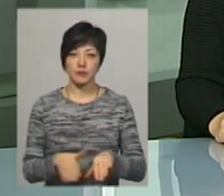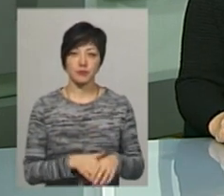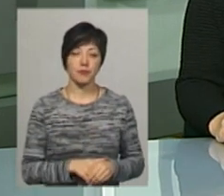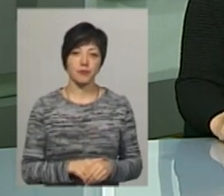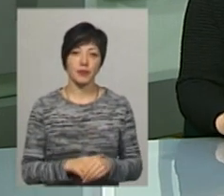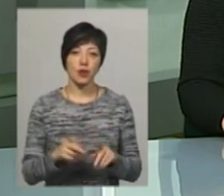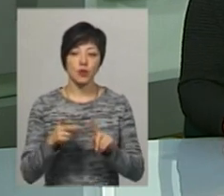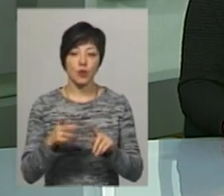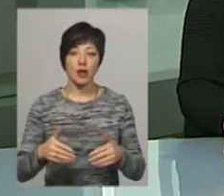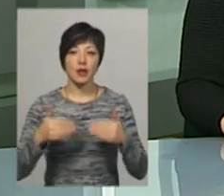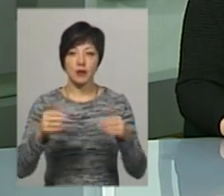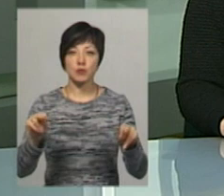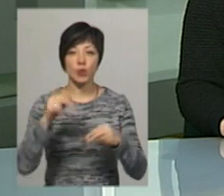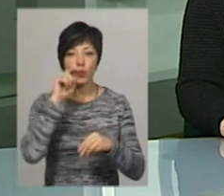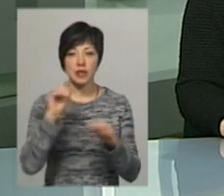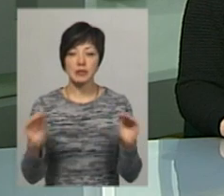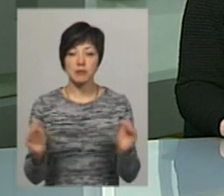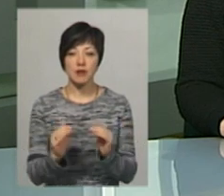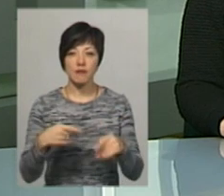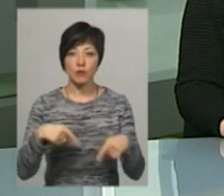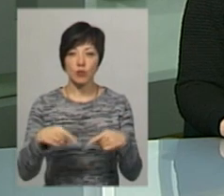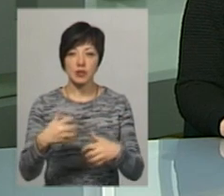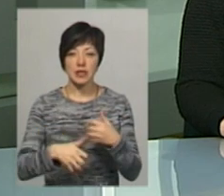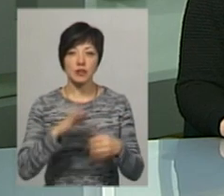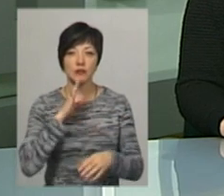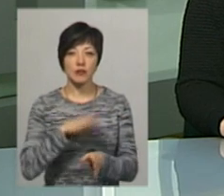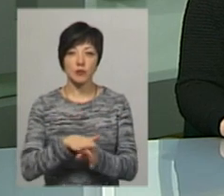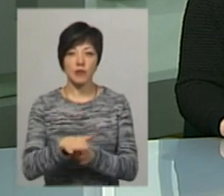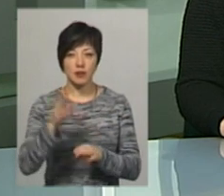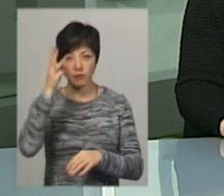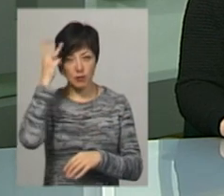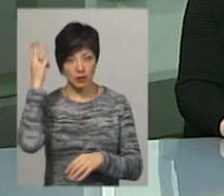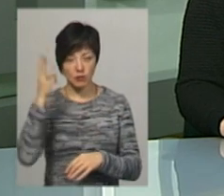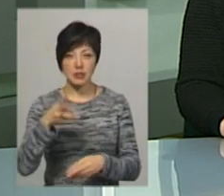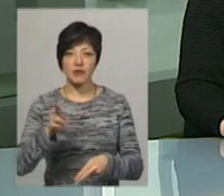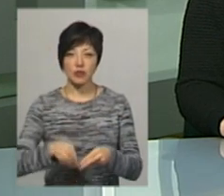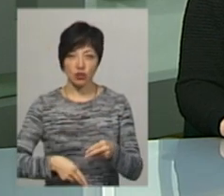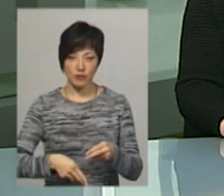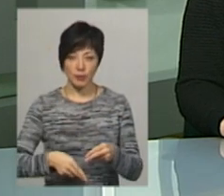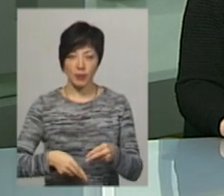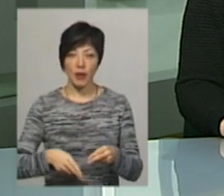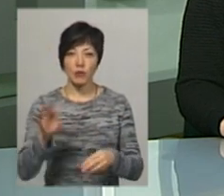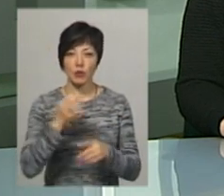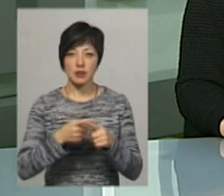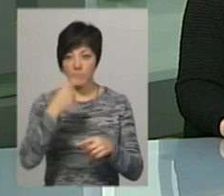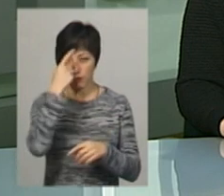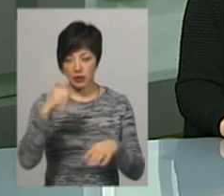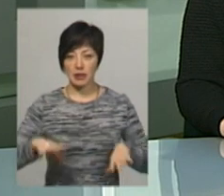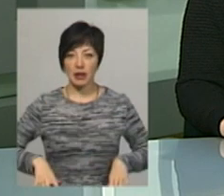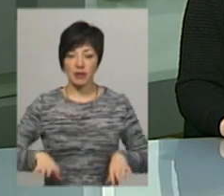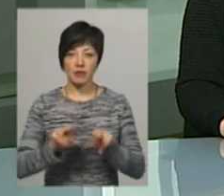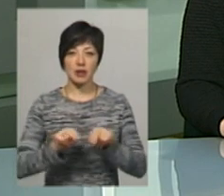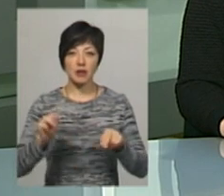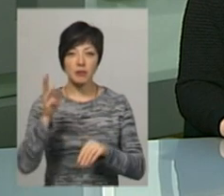Другий етап чемпіонату України з мініфутболу серед дівчат, що відбувається в обласному центрі, завершився. Про це повідомив тренер-викладач